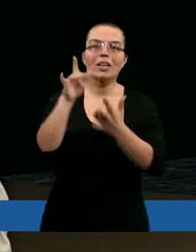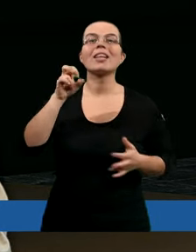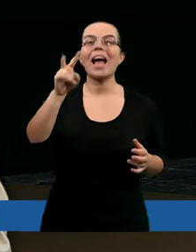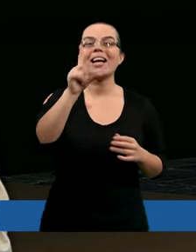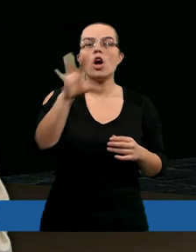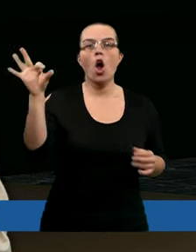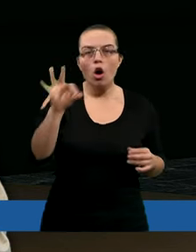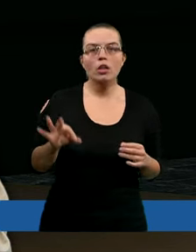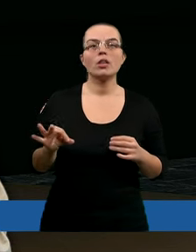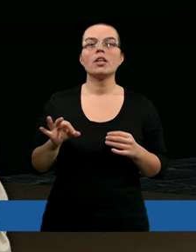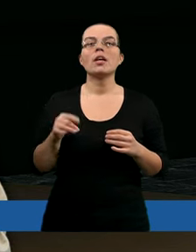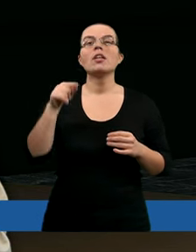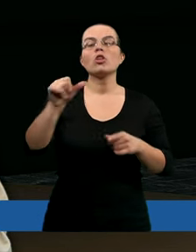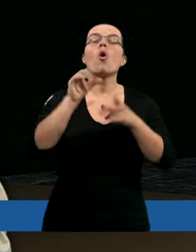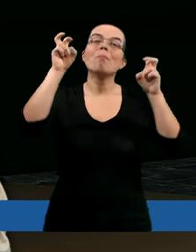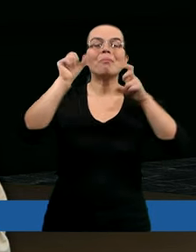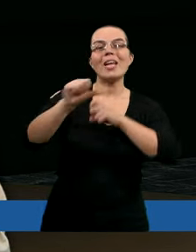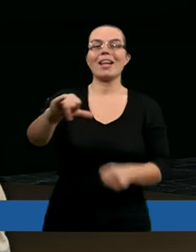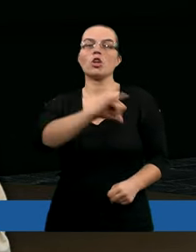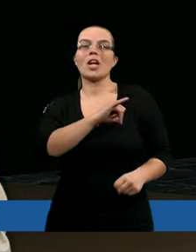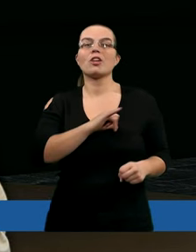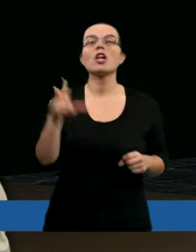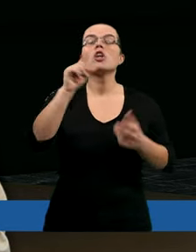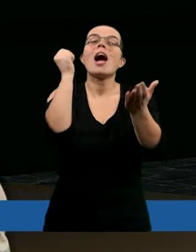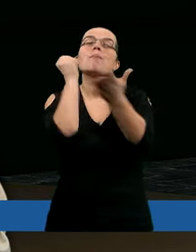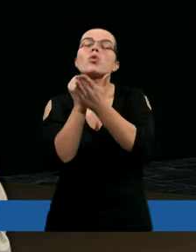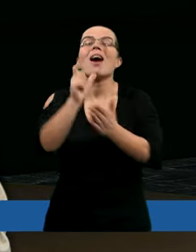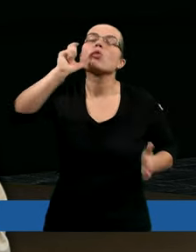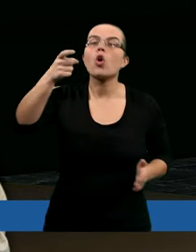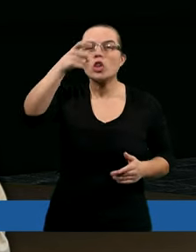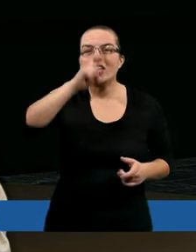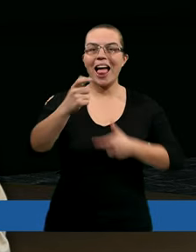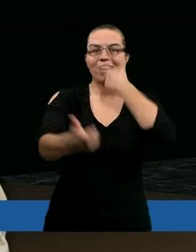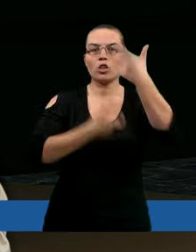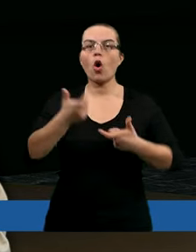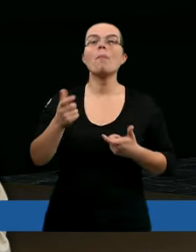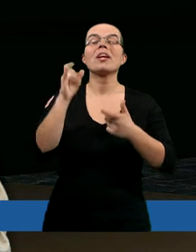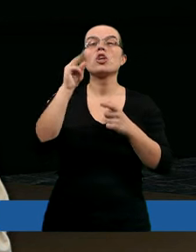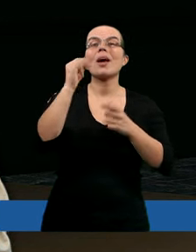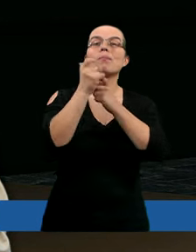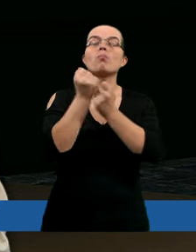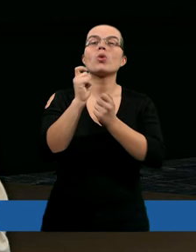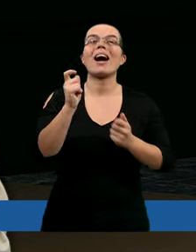taki los, musi być wielkim grzesznikiem. Albo musiał coś zrobić źle, coś zgrzeszyć, żeby coś takiego